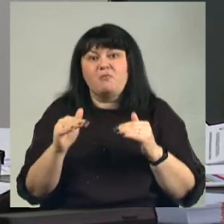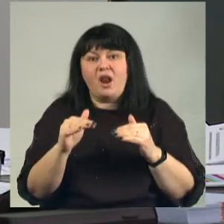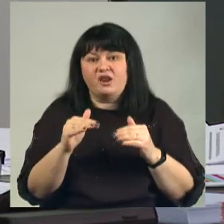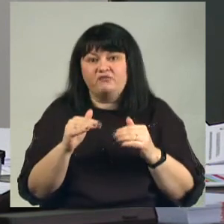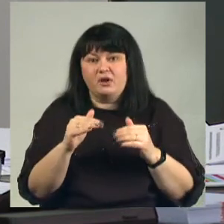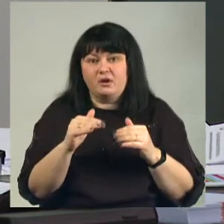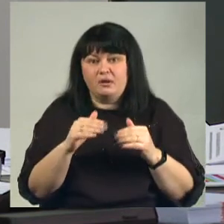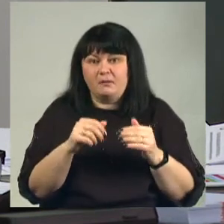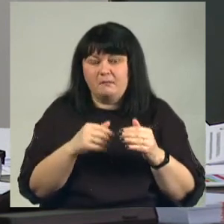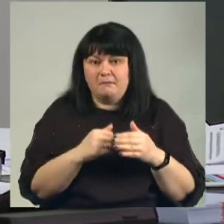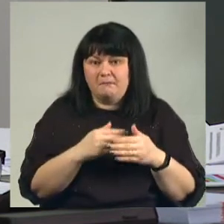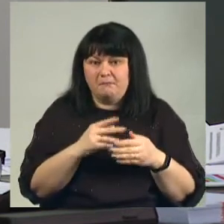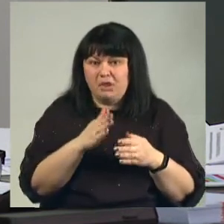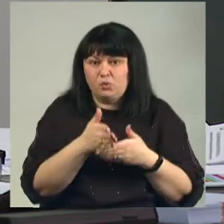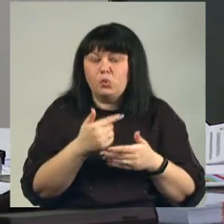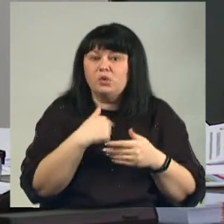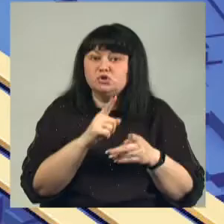То есть у нас с вами на учете должен быть каждый ребенок.